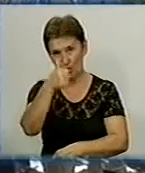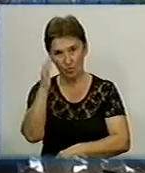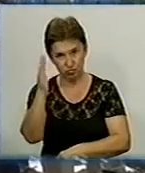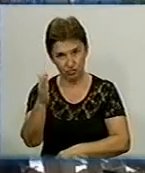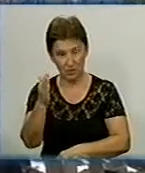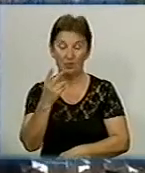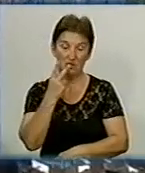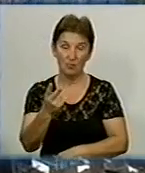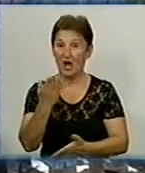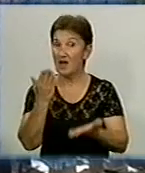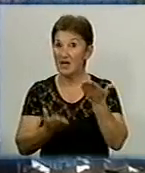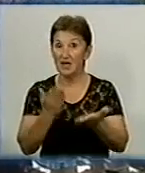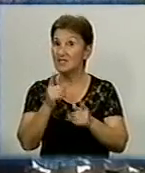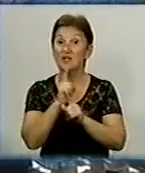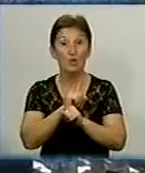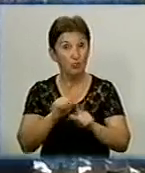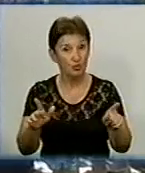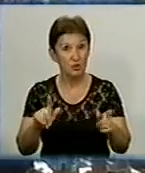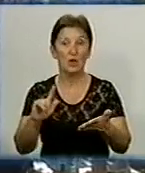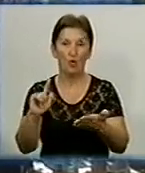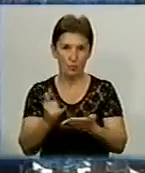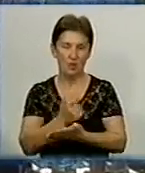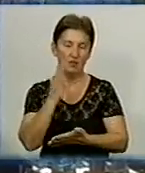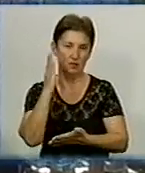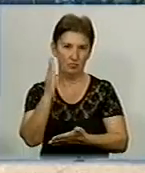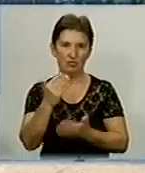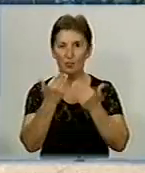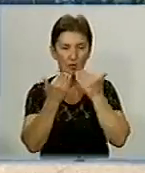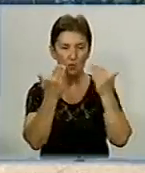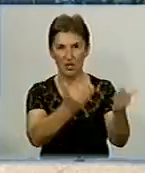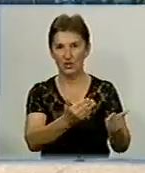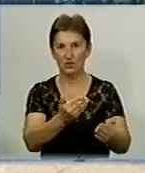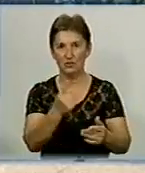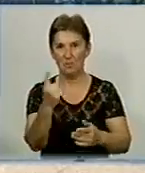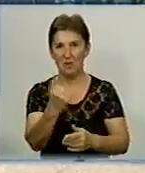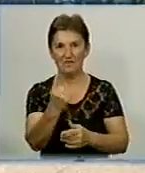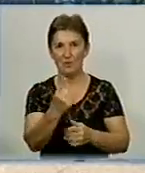Якщо їх не буде, то будемо опять обращаться к меру, к первому замістителю мера.